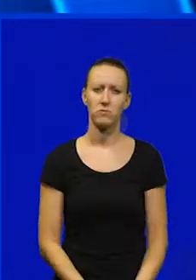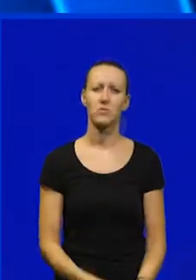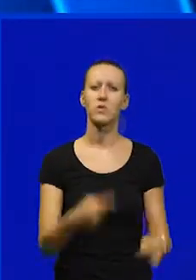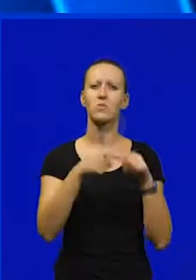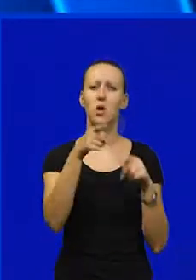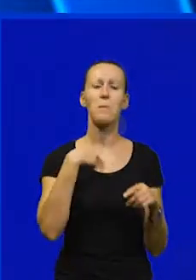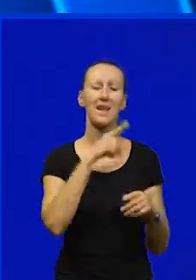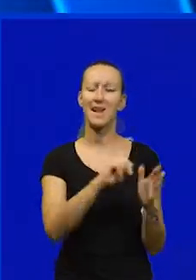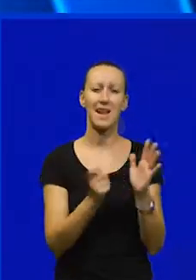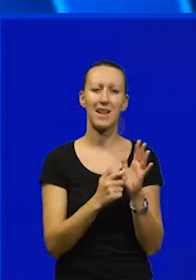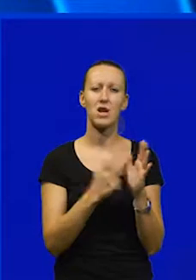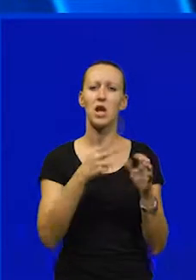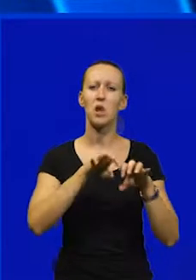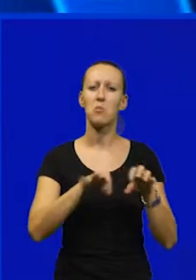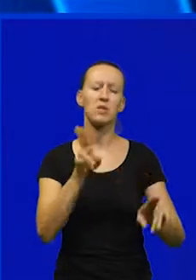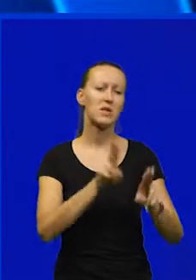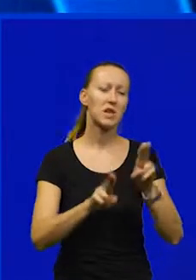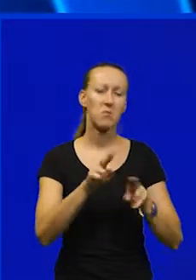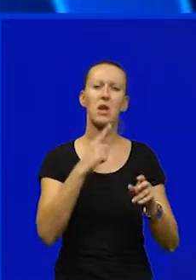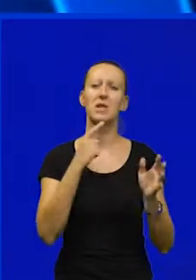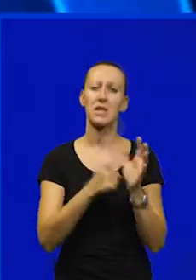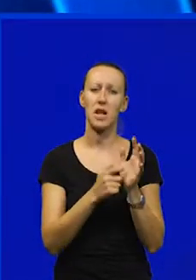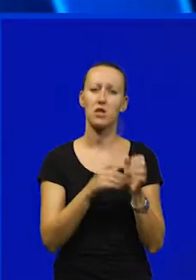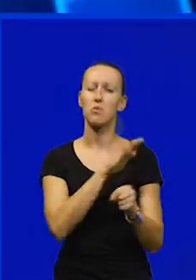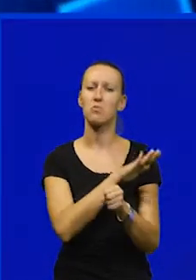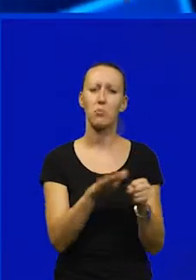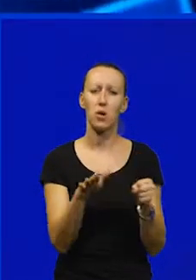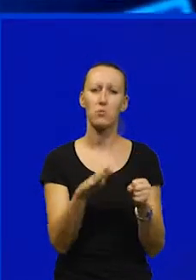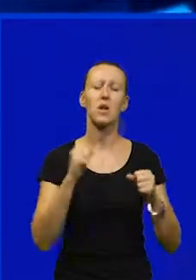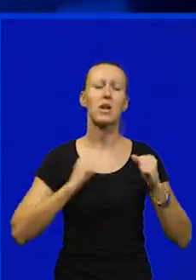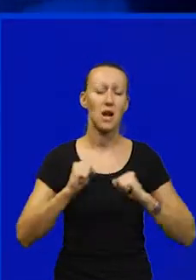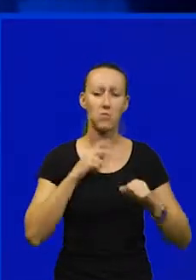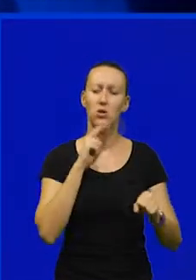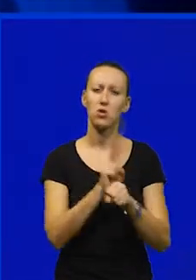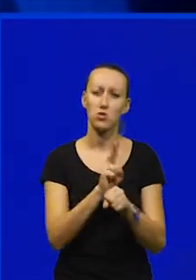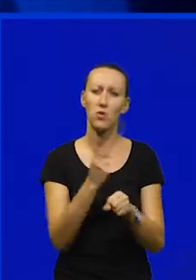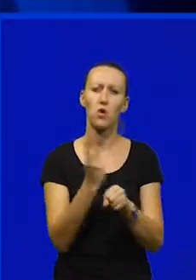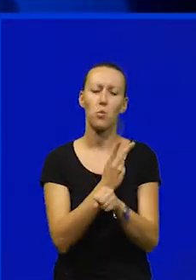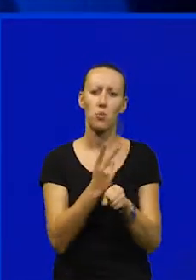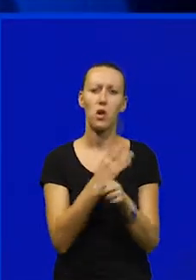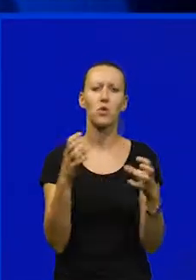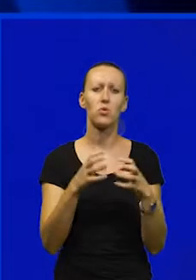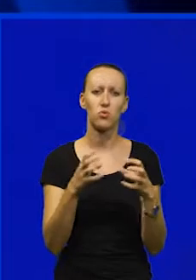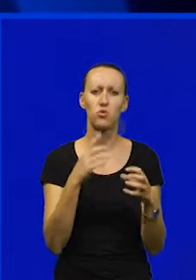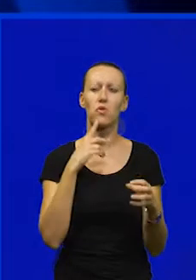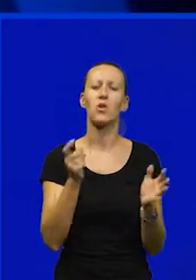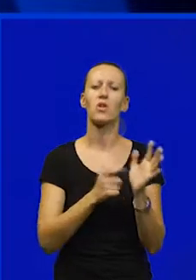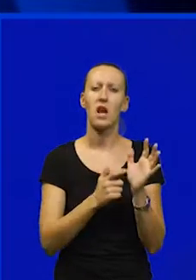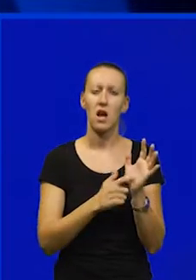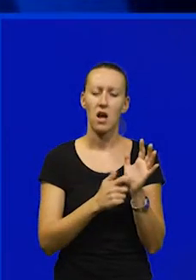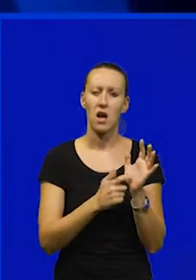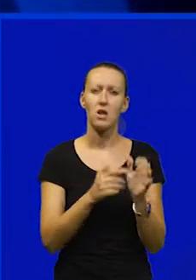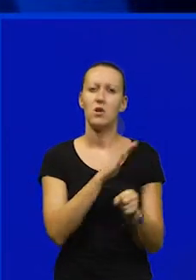dakle mi ne tražimo neki poseban tretman, tražimo maksimalan napor da sačuvamo Uljanik društvo, tražimo